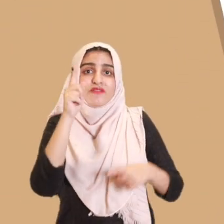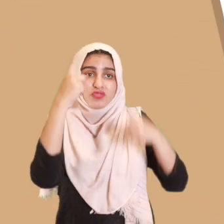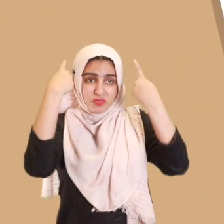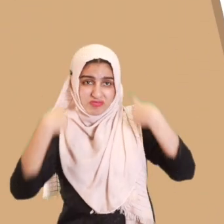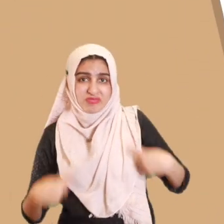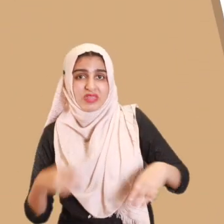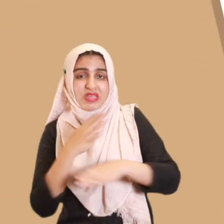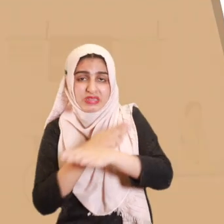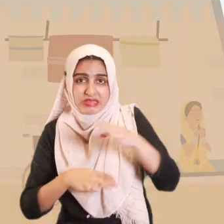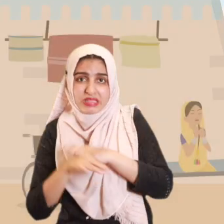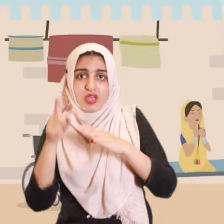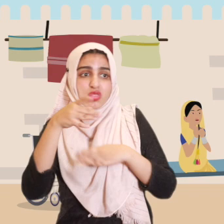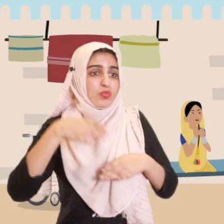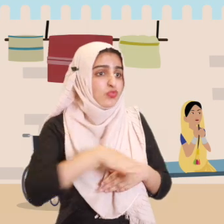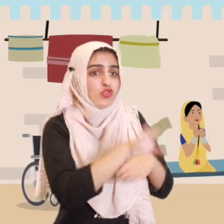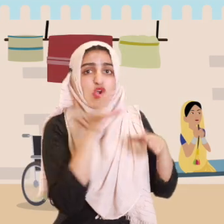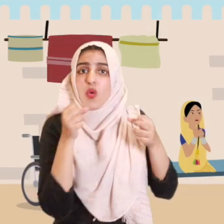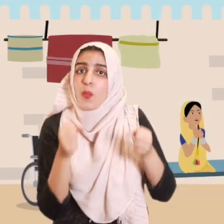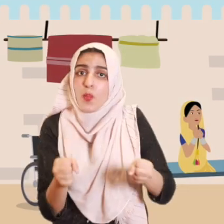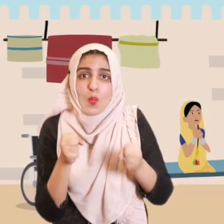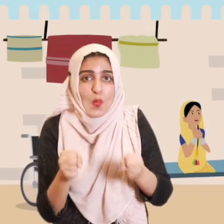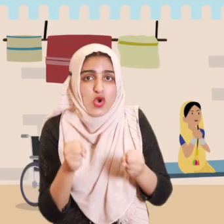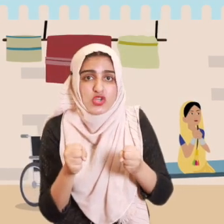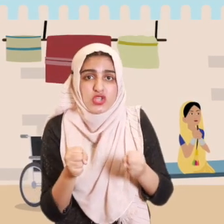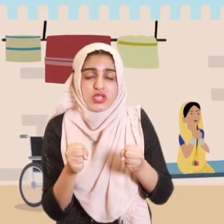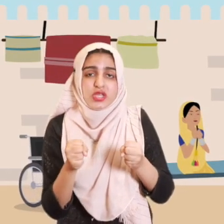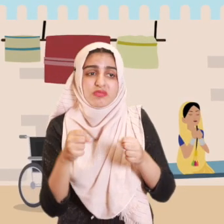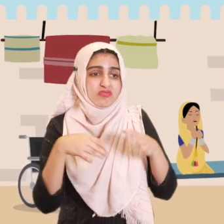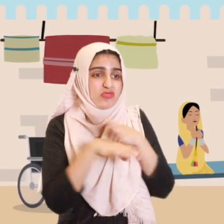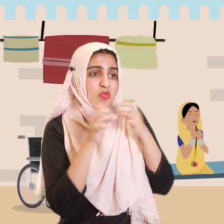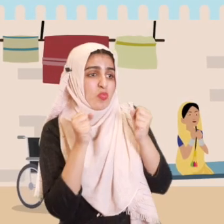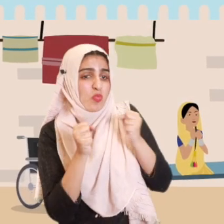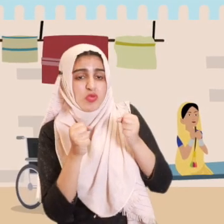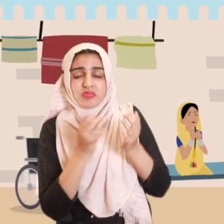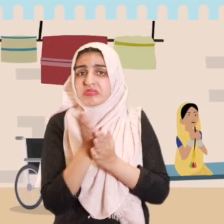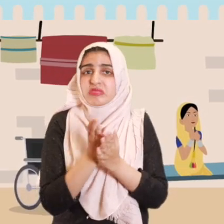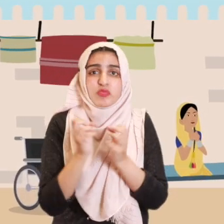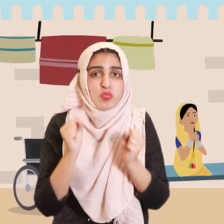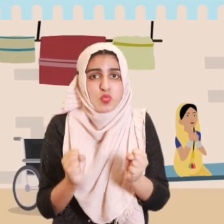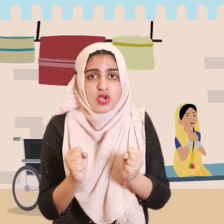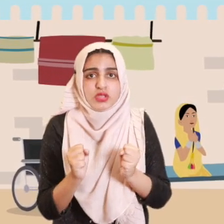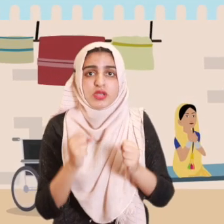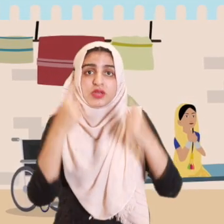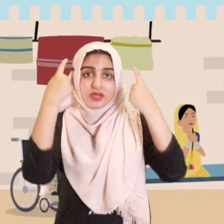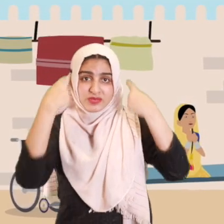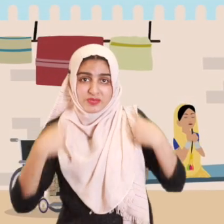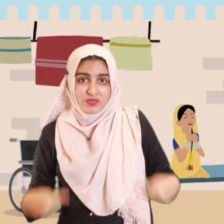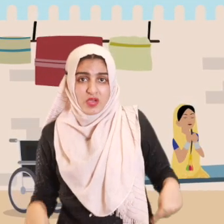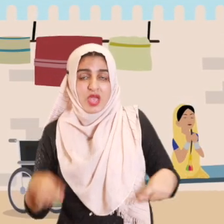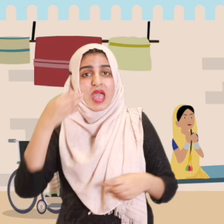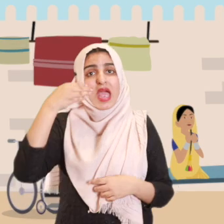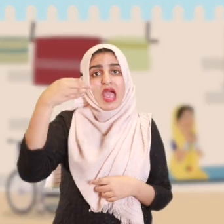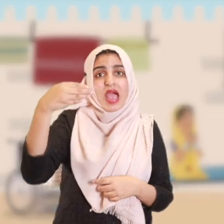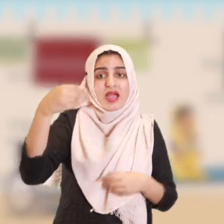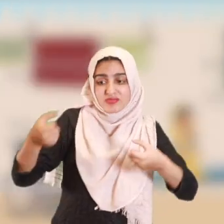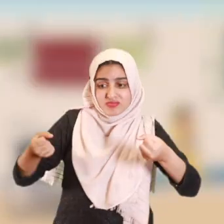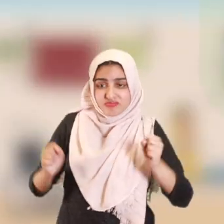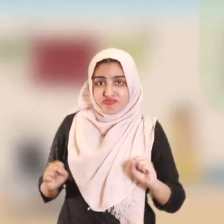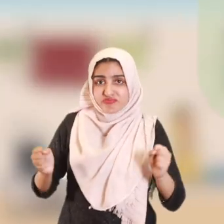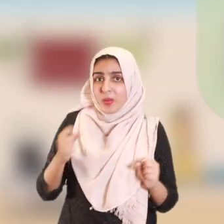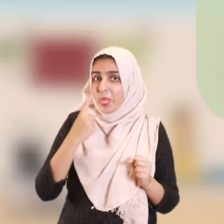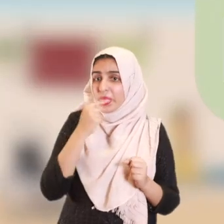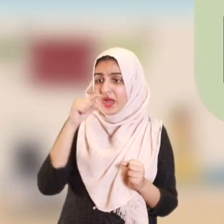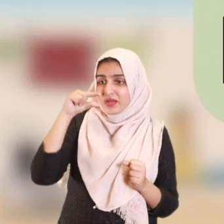شناختی تصدیق کر سکے جسمانی معذوری کے باعث اگر آپ سرکاری افسر کے پاس خود نہیں جا سکتے تو